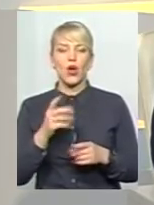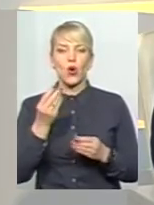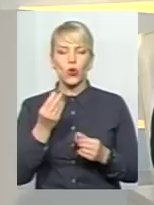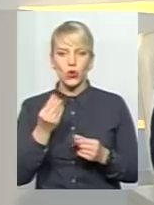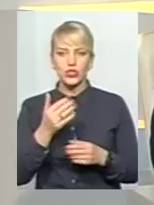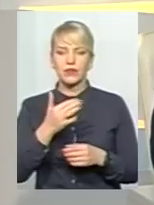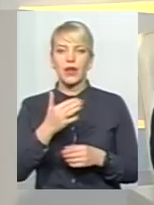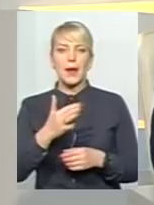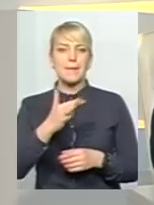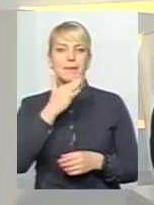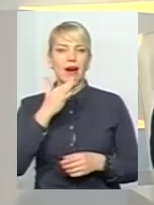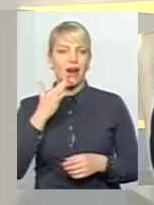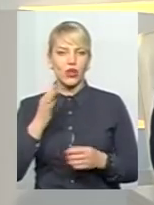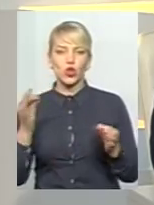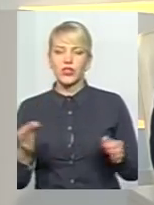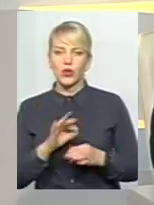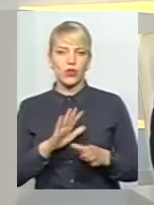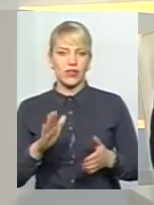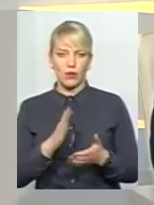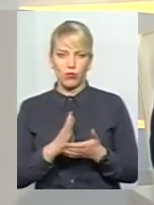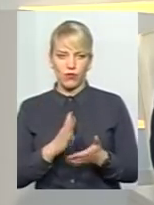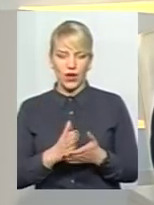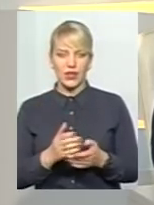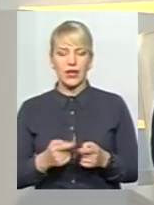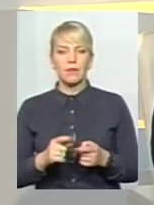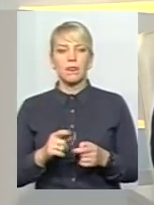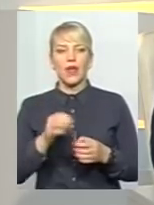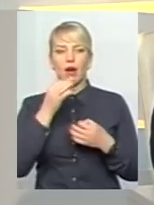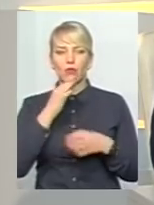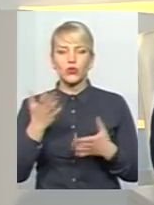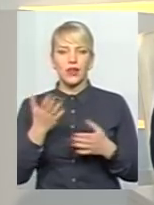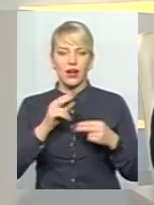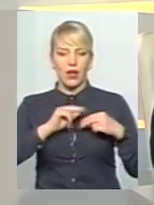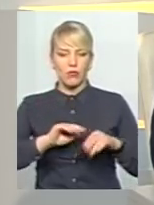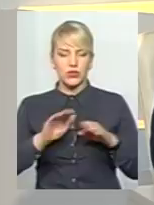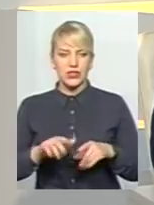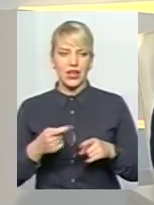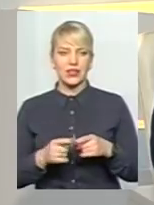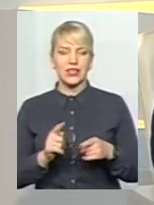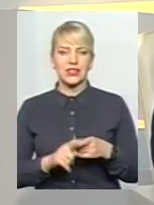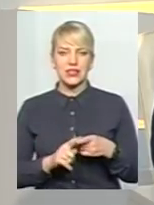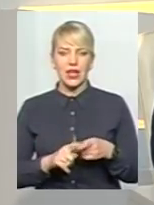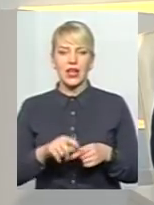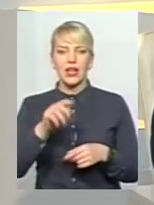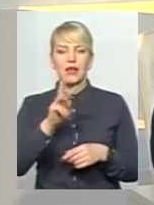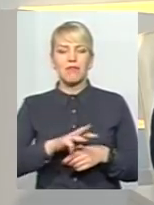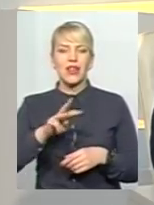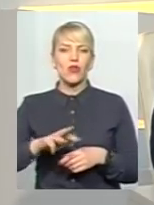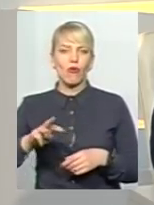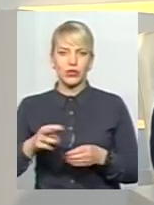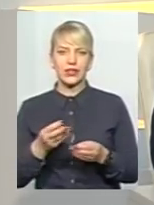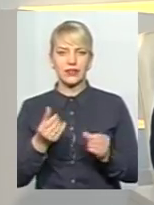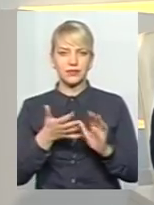ніколи не буває багато. І спокуса буде завжди, а будь-яка посада – це неймовірна спокуса. Це вогонь, вода і мідні труби разом взяті.